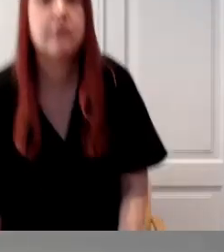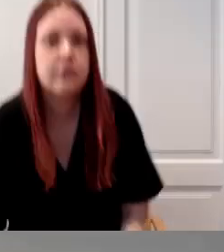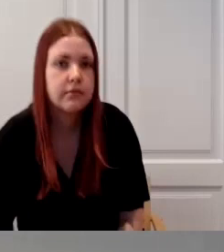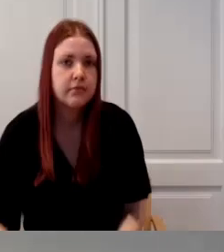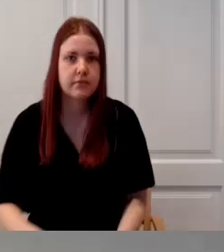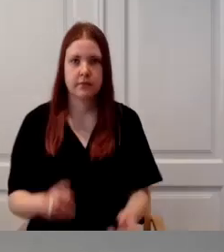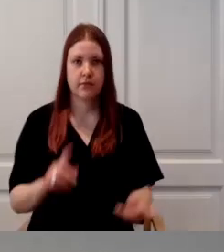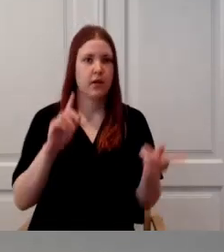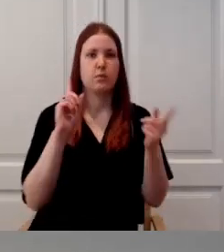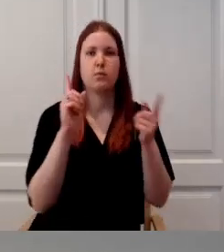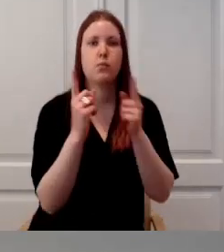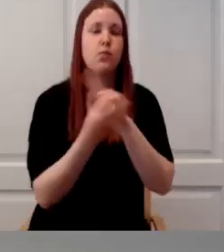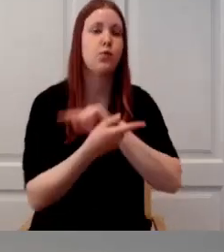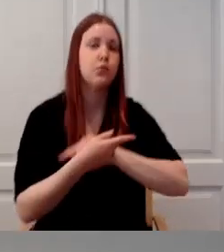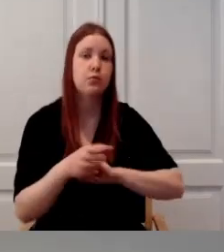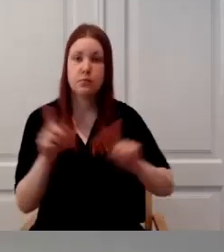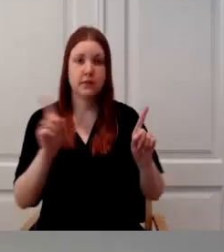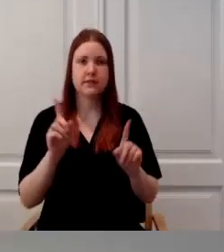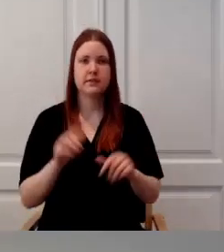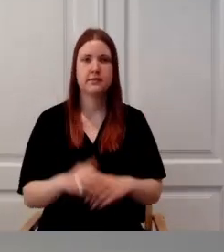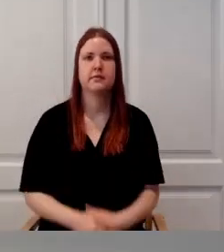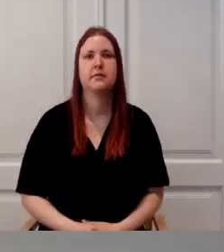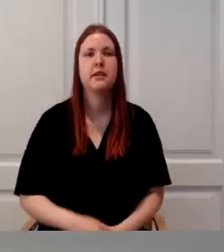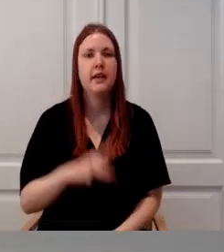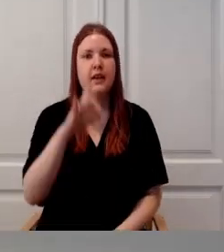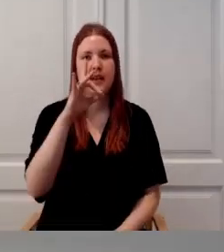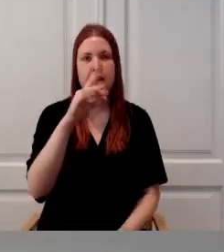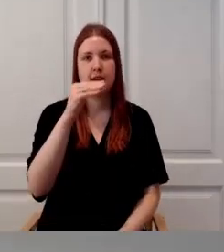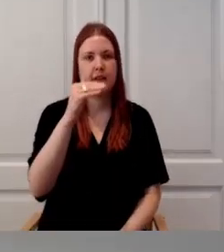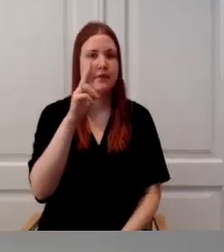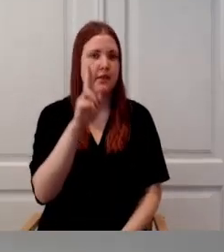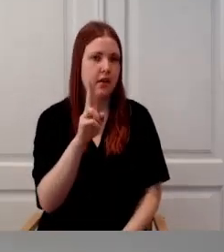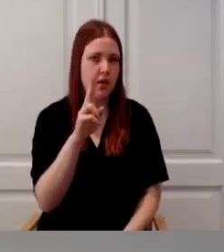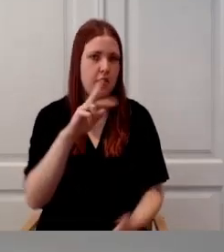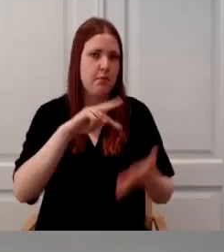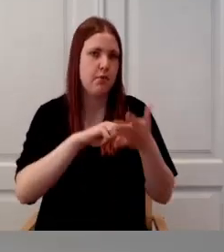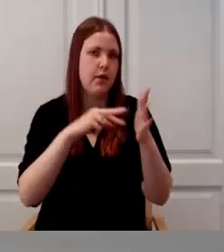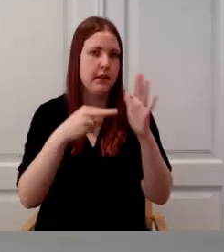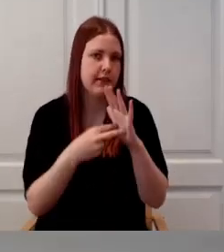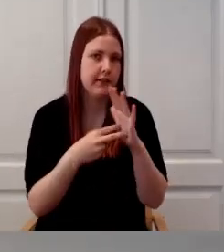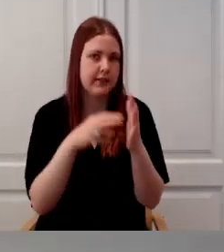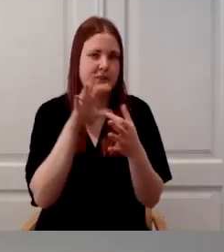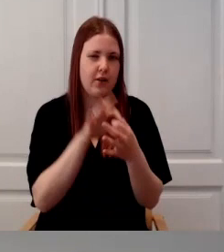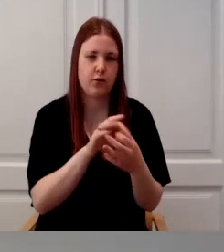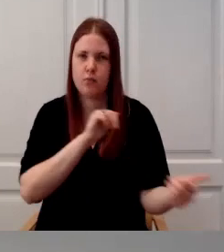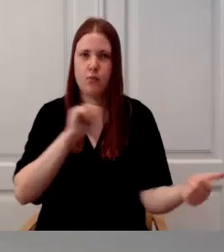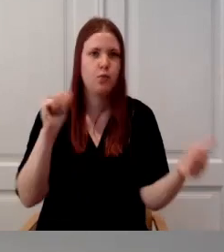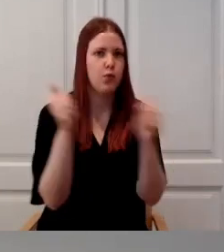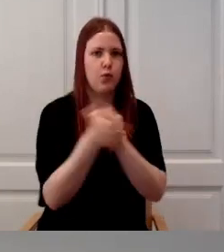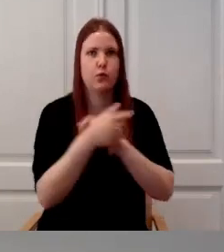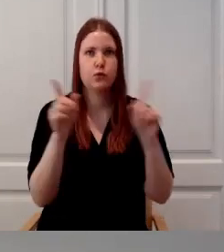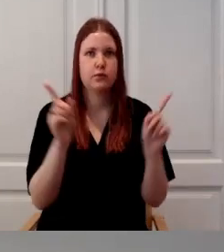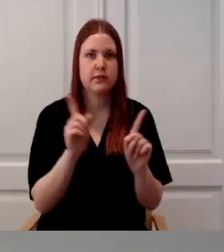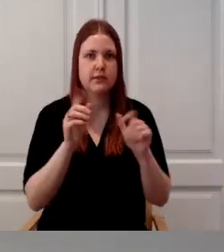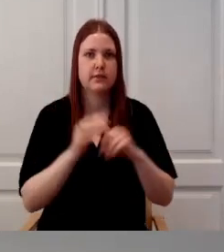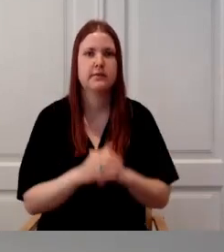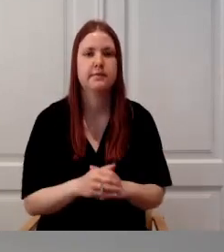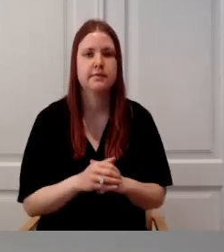Kõigepealt siis RFK projekti põhi tegelikult muudatus on see, et me toome kasutus